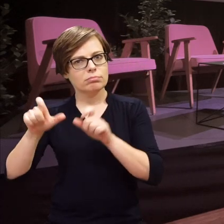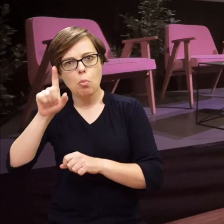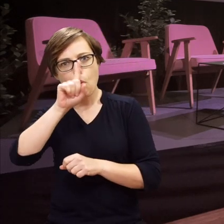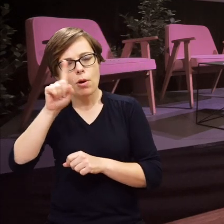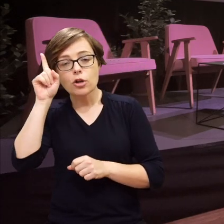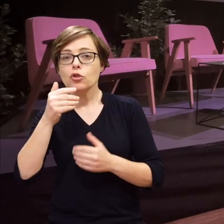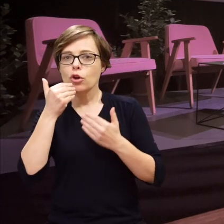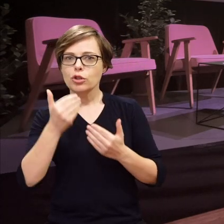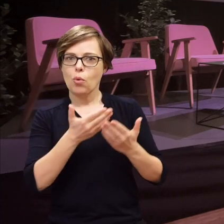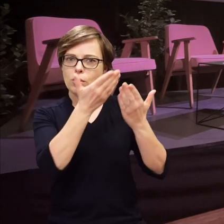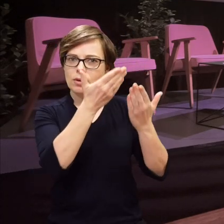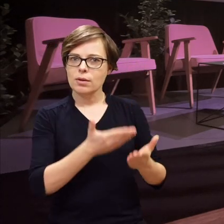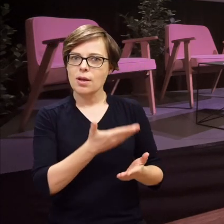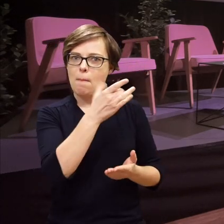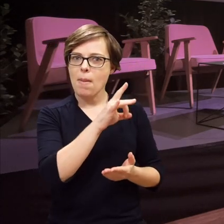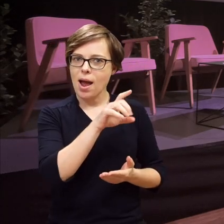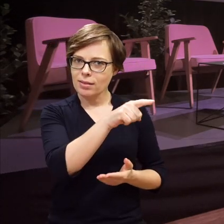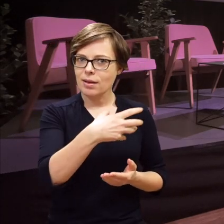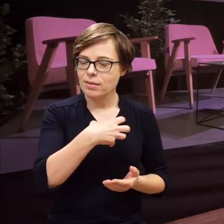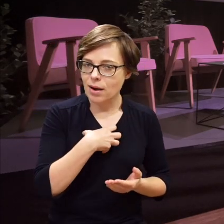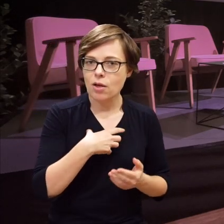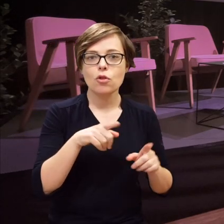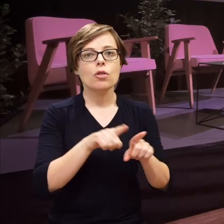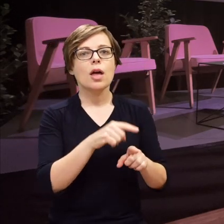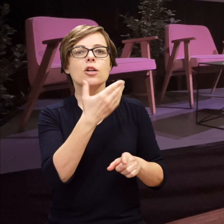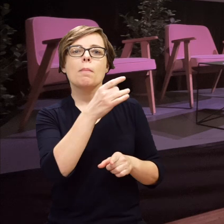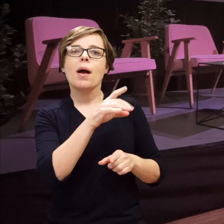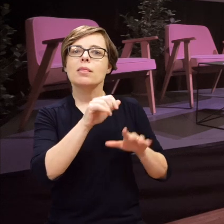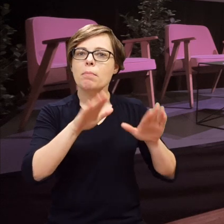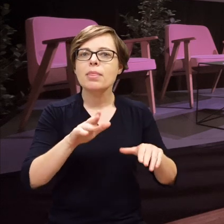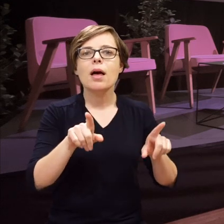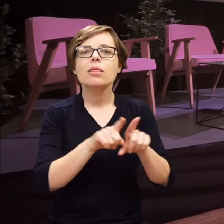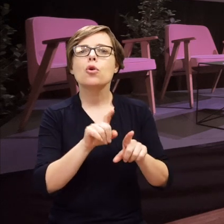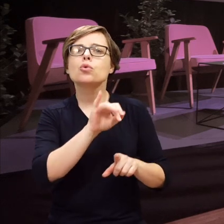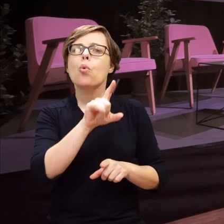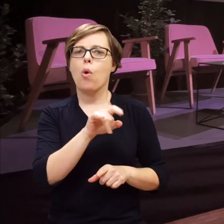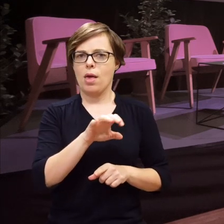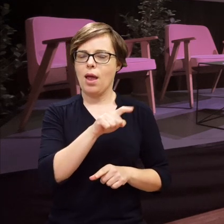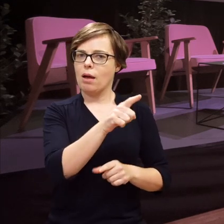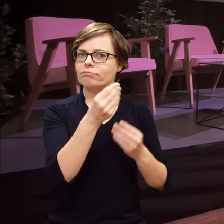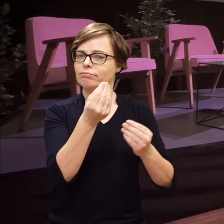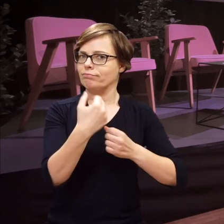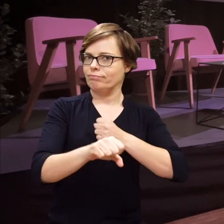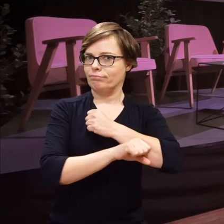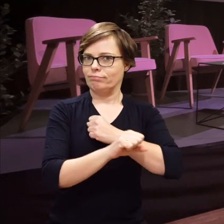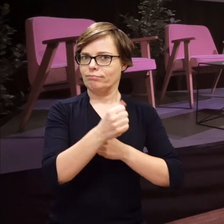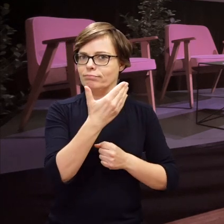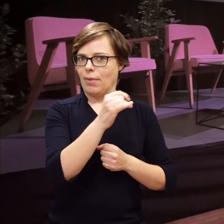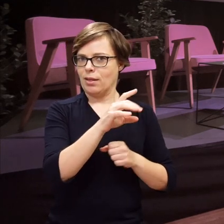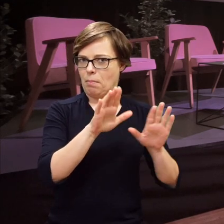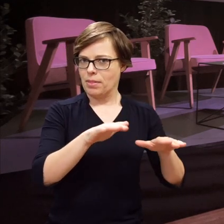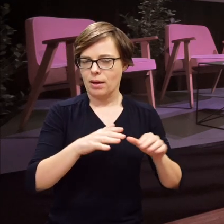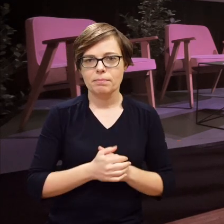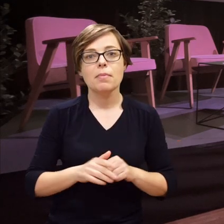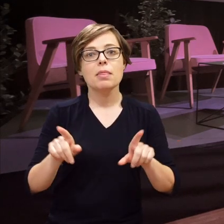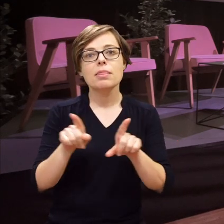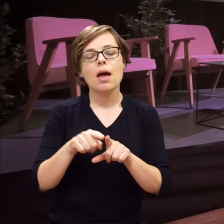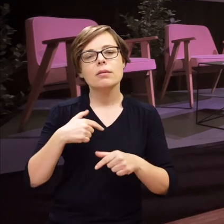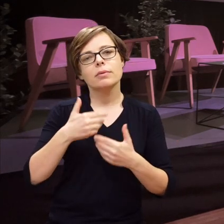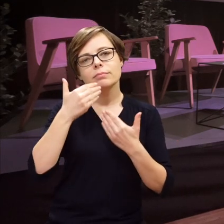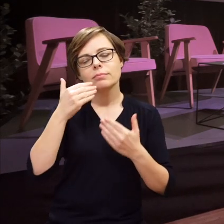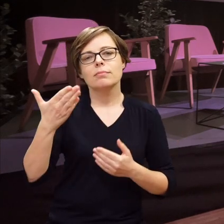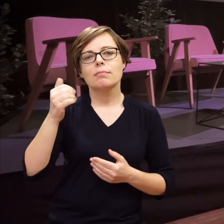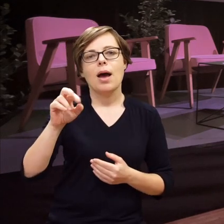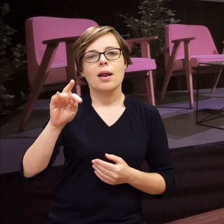dziękuję Magda Tobie, dziękuję Magdzie Ptak i Julii, która pięknie zastępuje teraz Magdę Ptak. Dziękuję